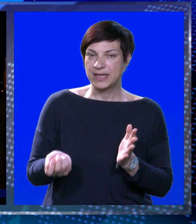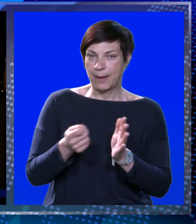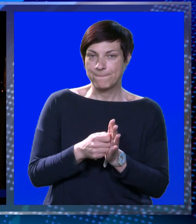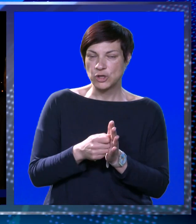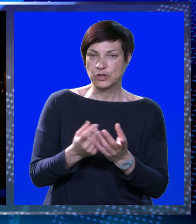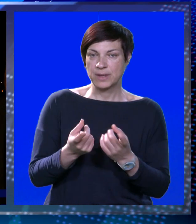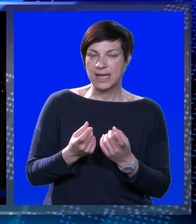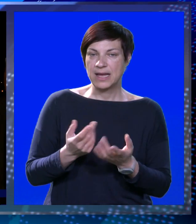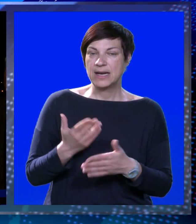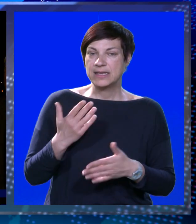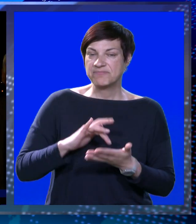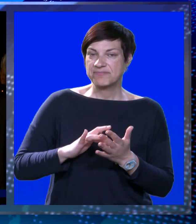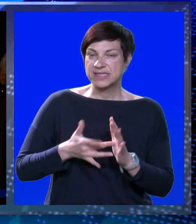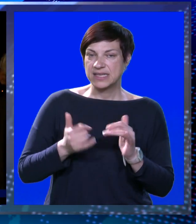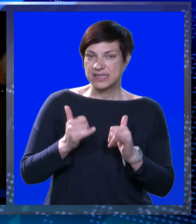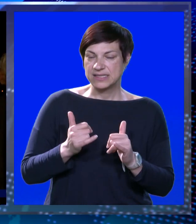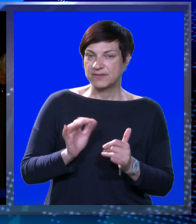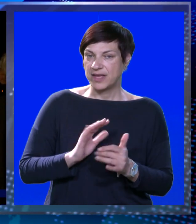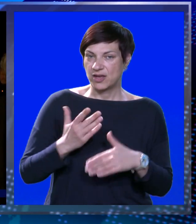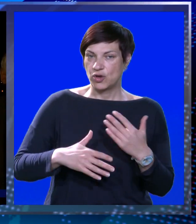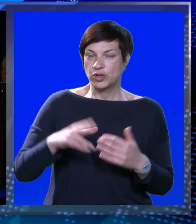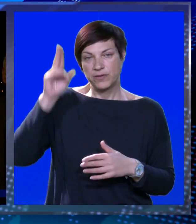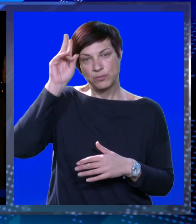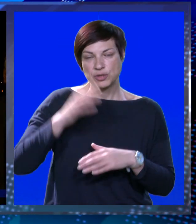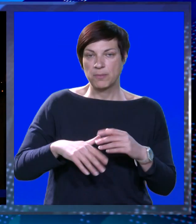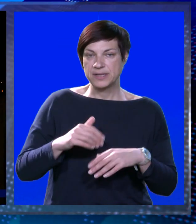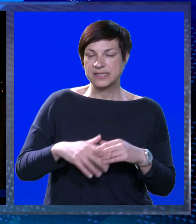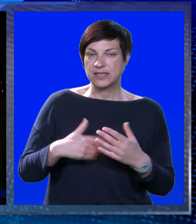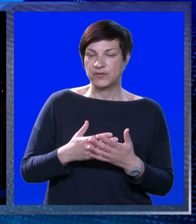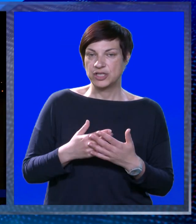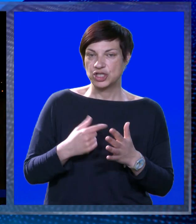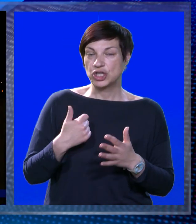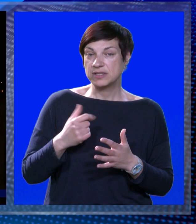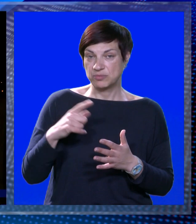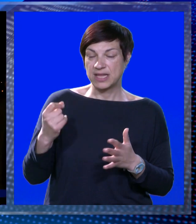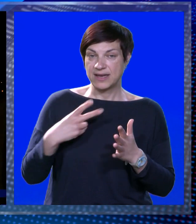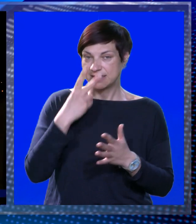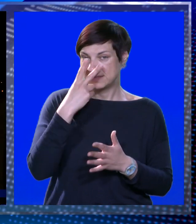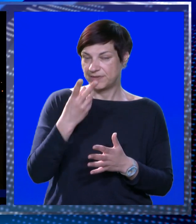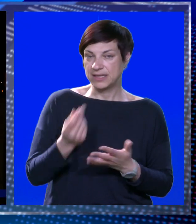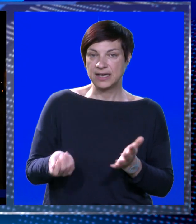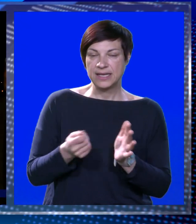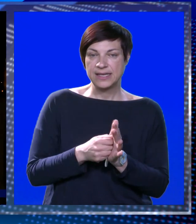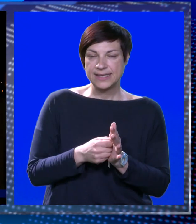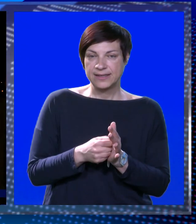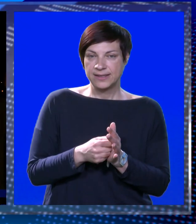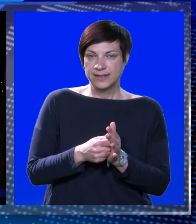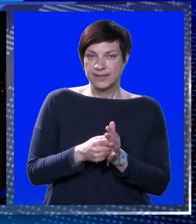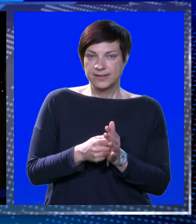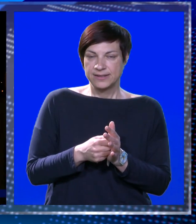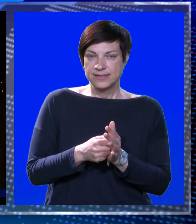poskupljenja, ali evo sad je sve gotovo i mislim da možemo biti zadovoljni i sami što danas prikazano. To je cijena,